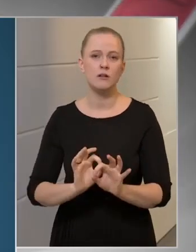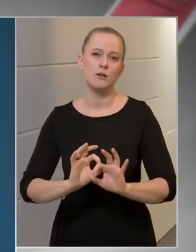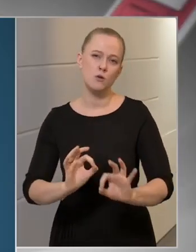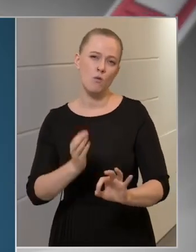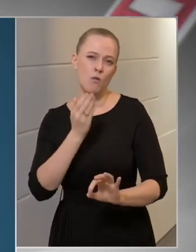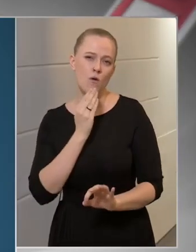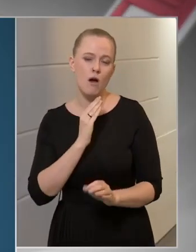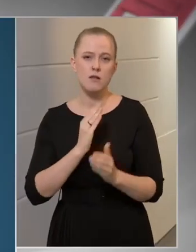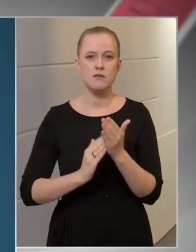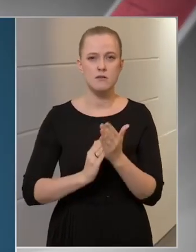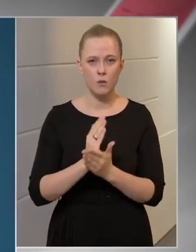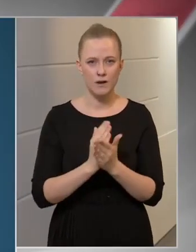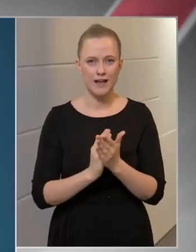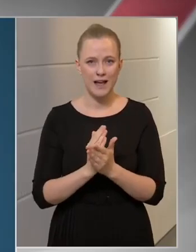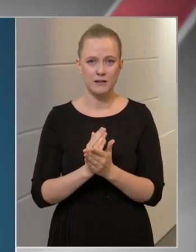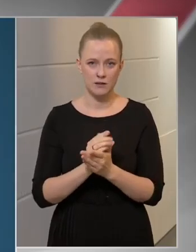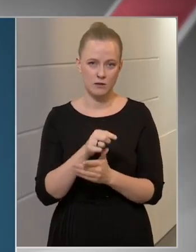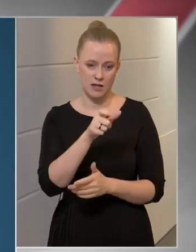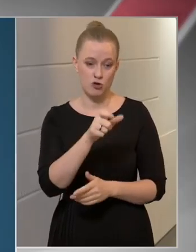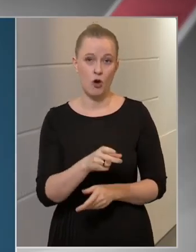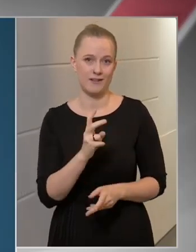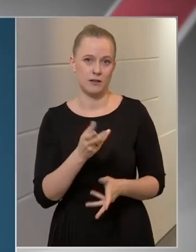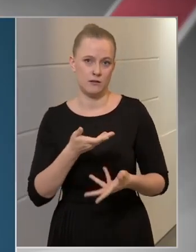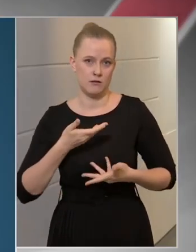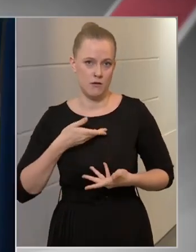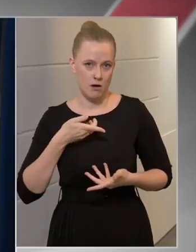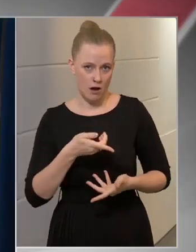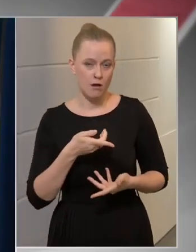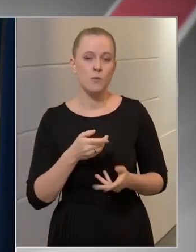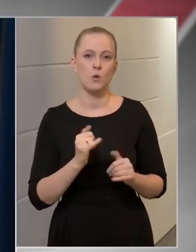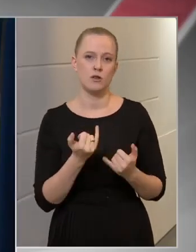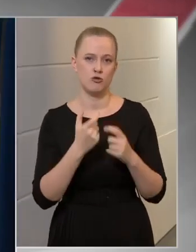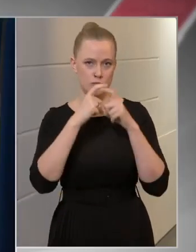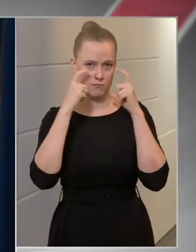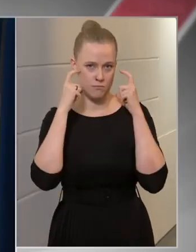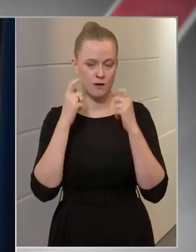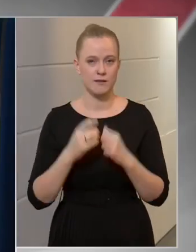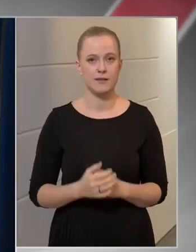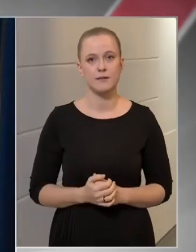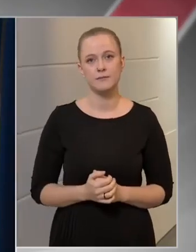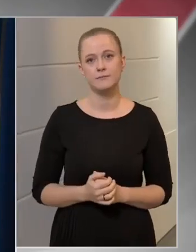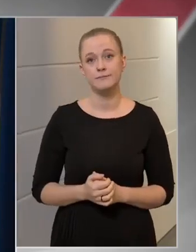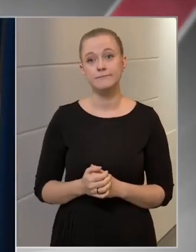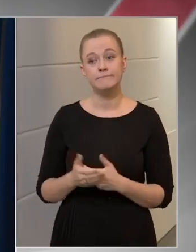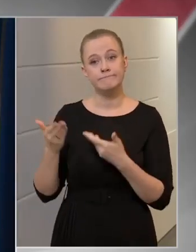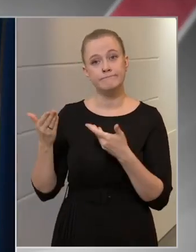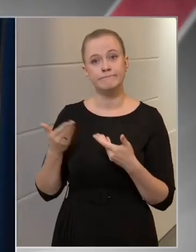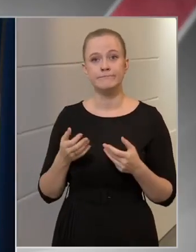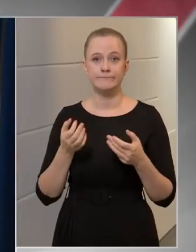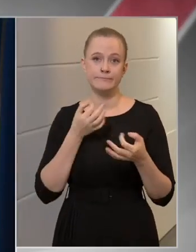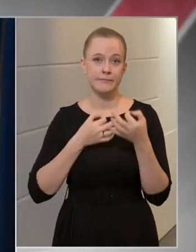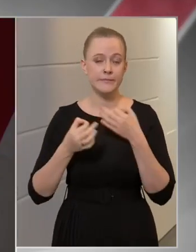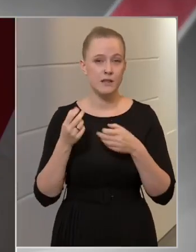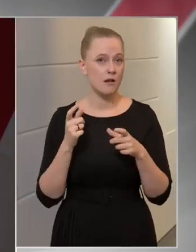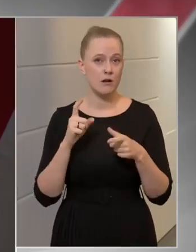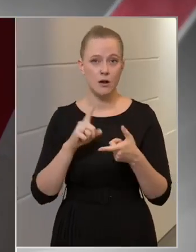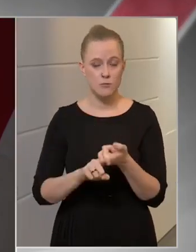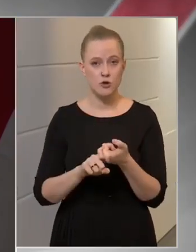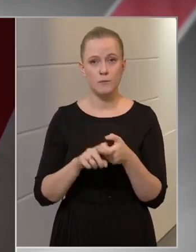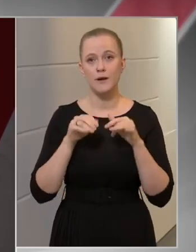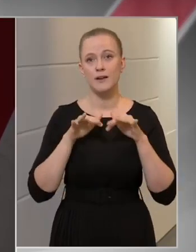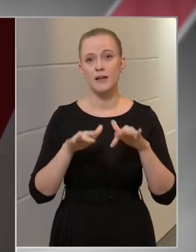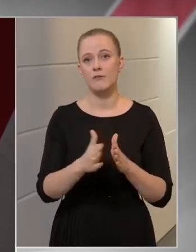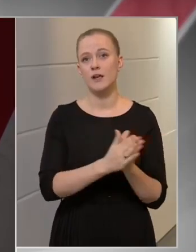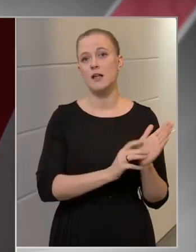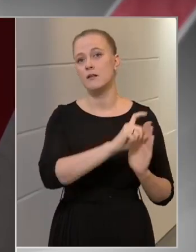szolgáltatást igénybevevő is maszkot visel. Érkezett kérdés azzal kapcsolatban, hogy a járvány kezdete